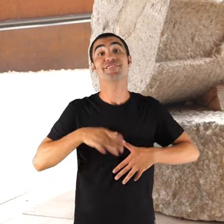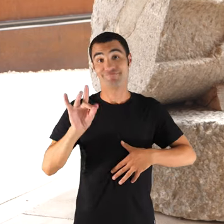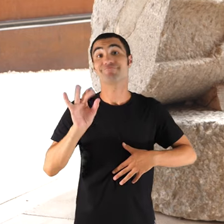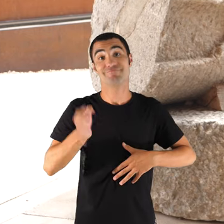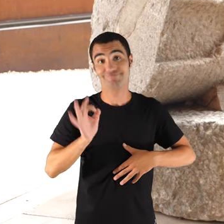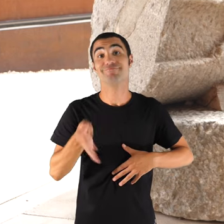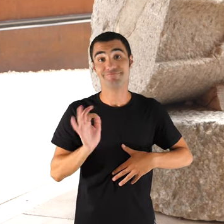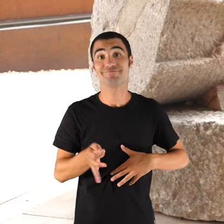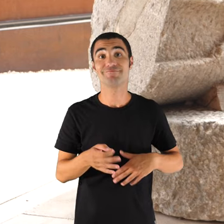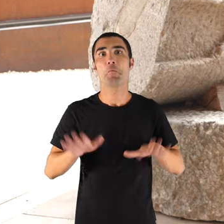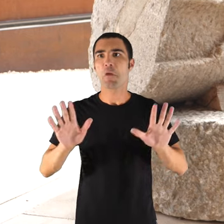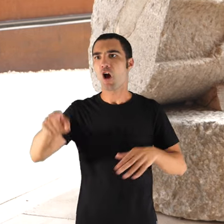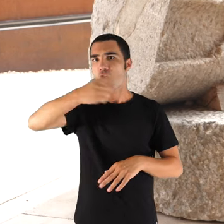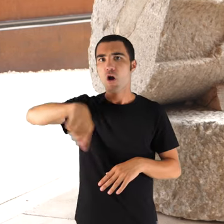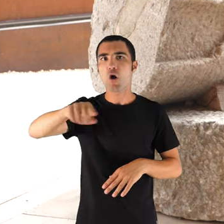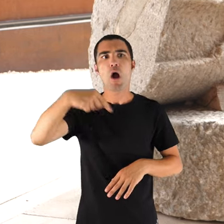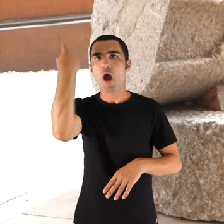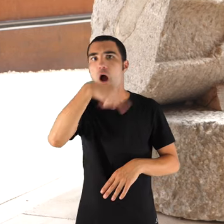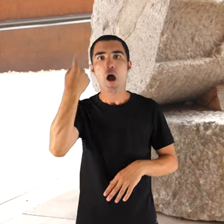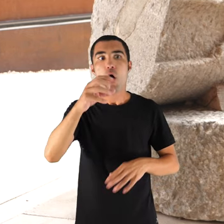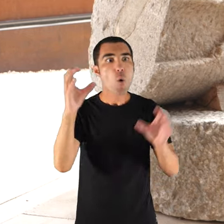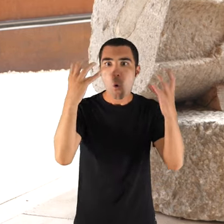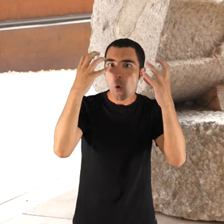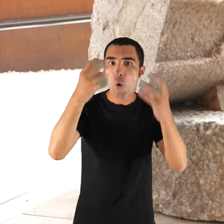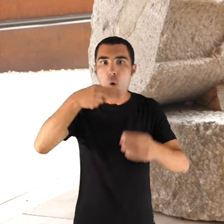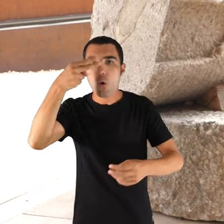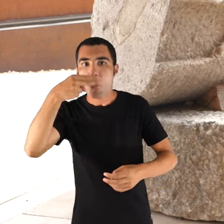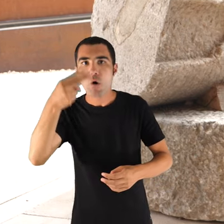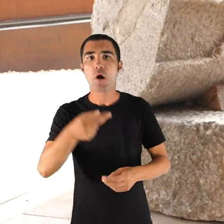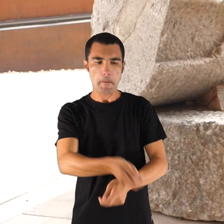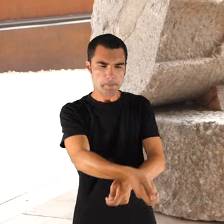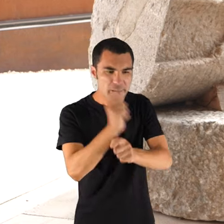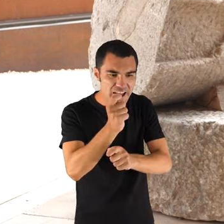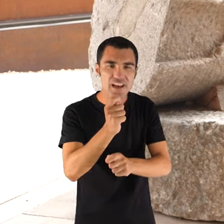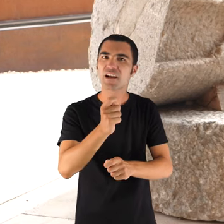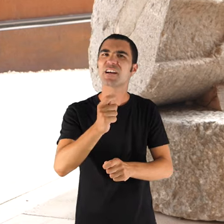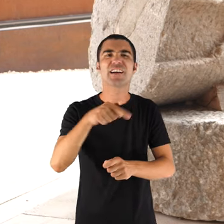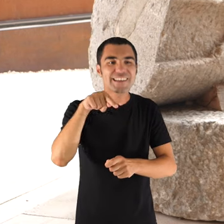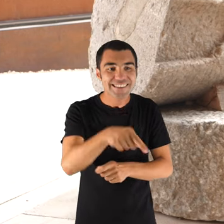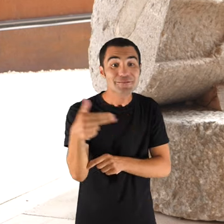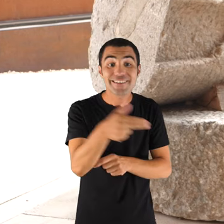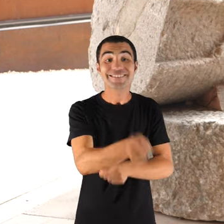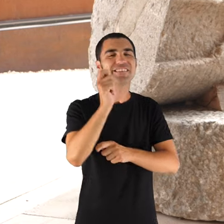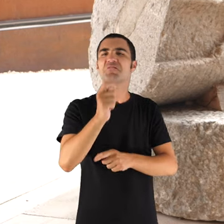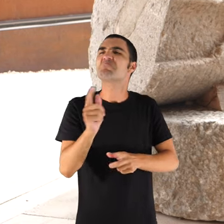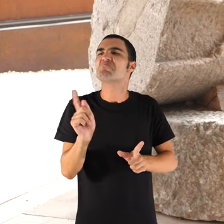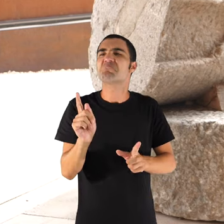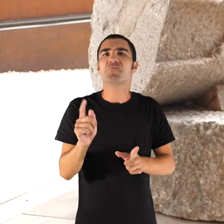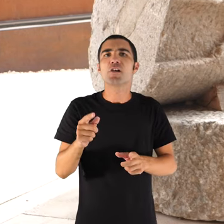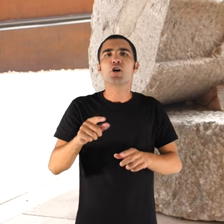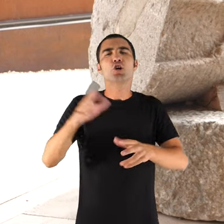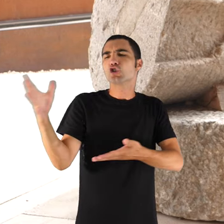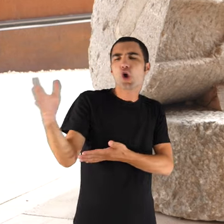vols gent interessada no en agafar el peix, sinó en tot el